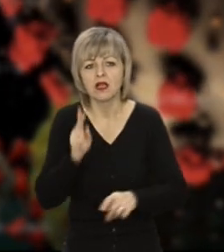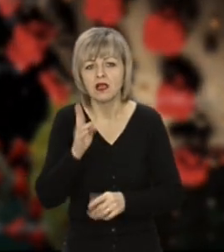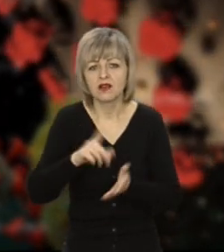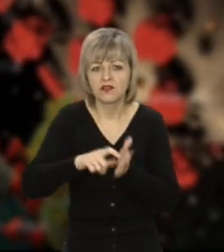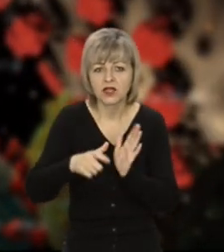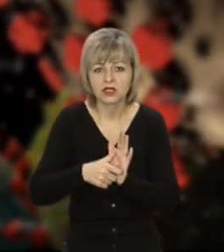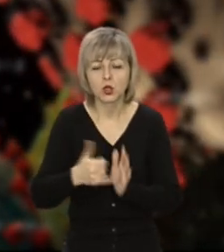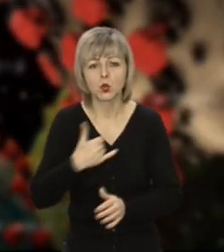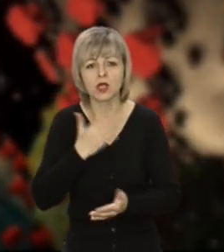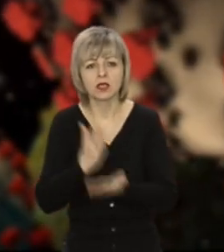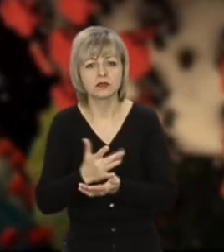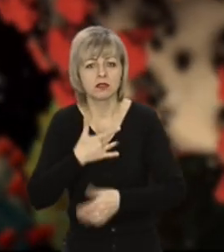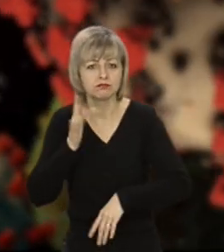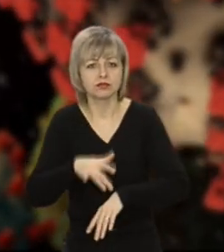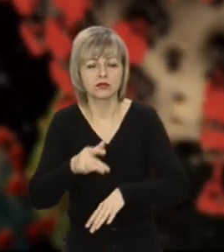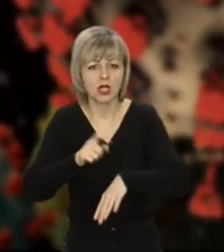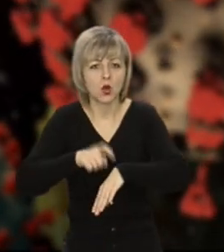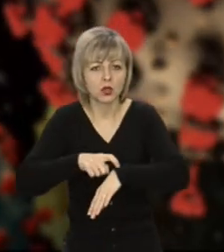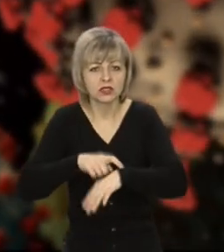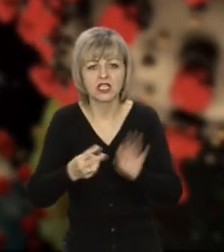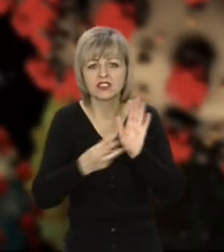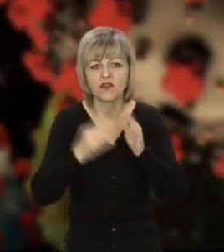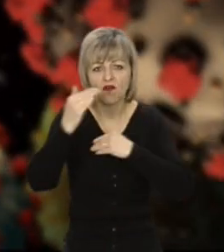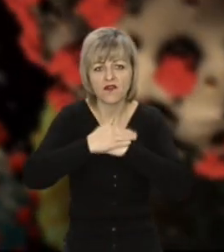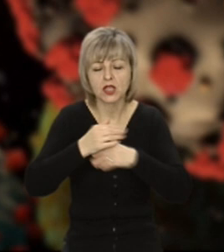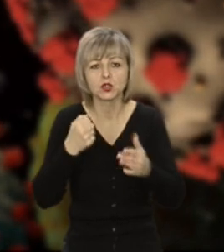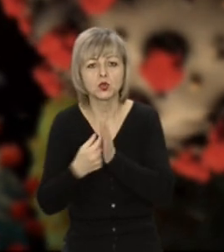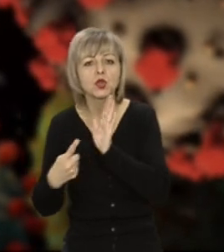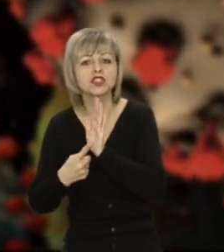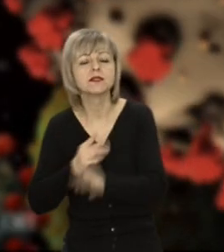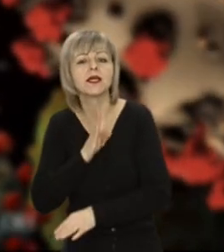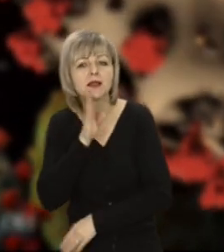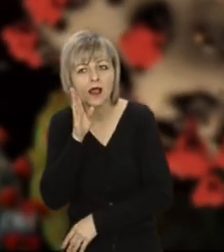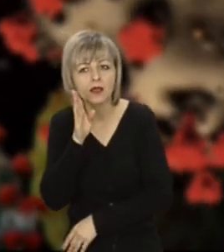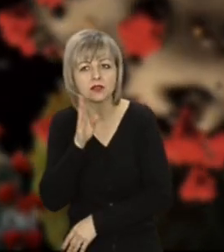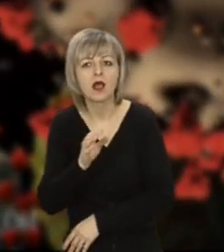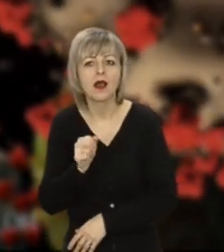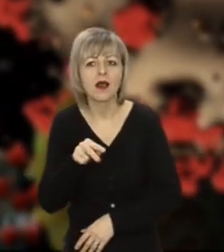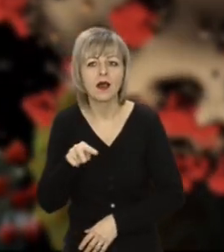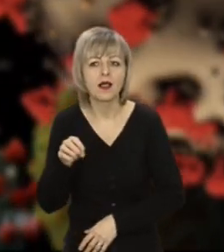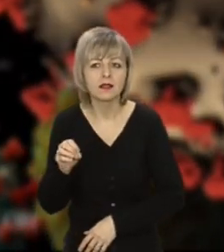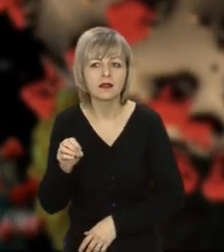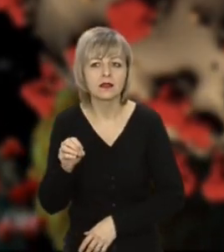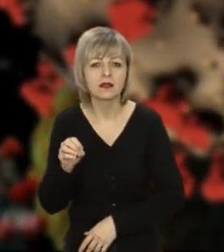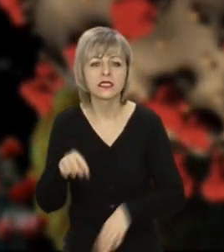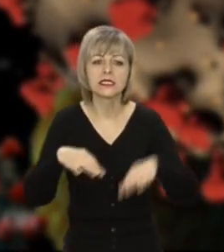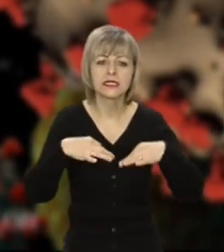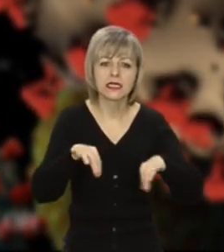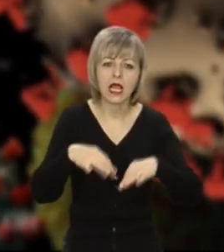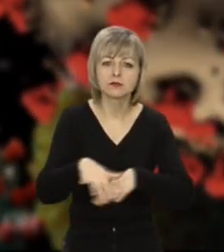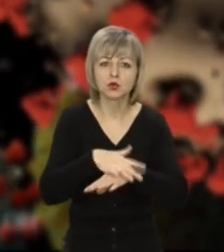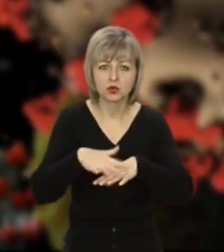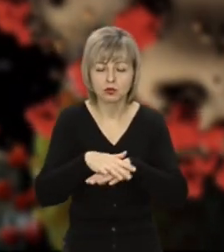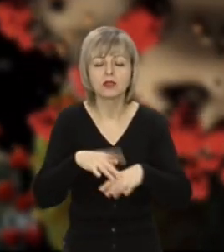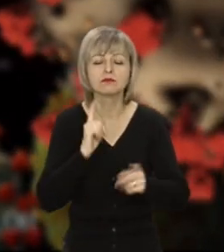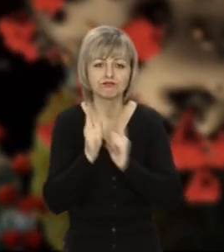в нас є комендантська година з 8-ї години вечора до 6-ї ранку, але транспорт громадський